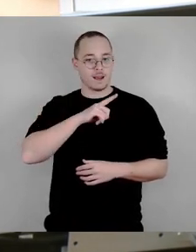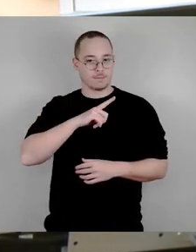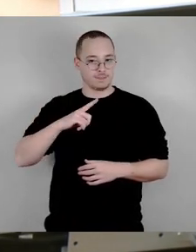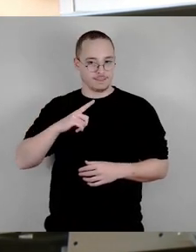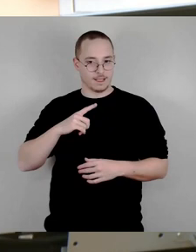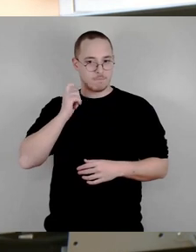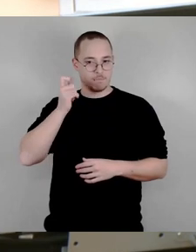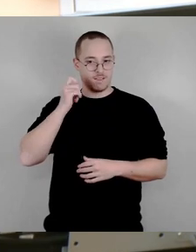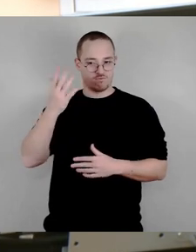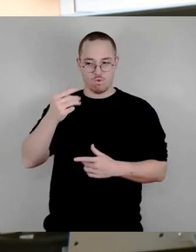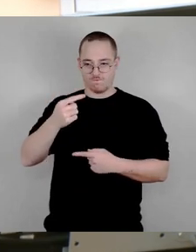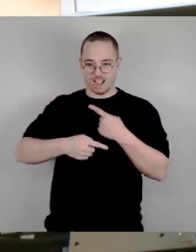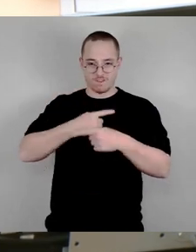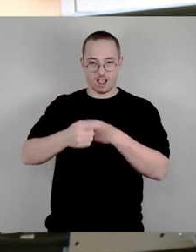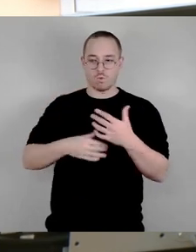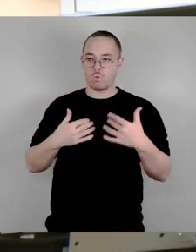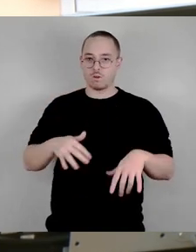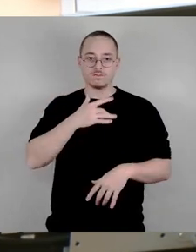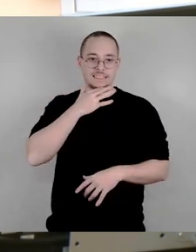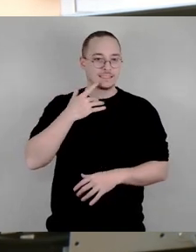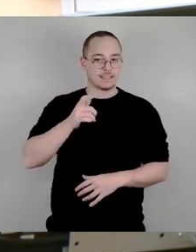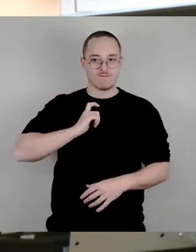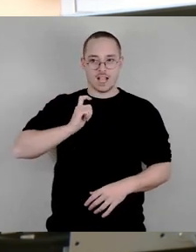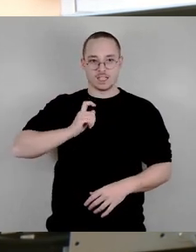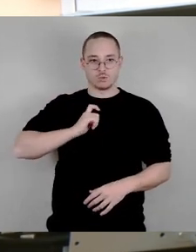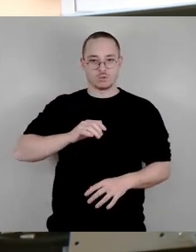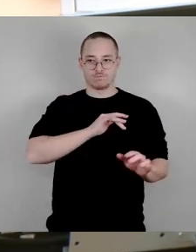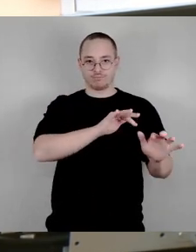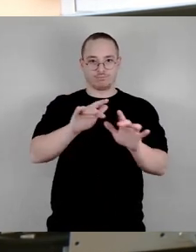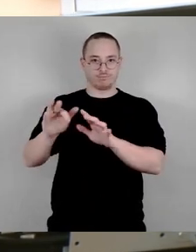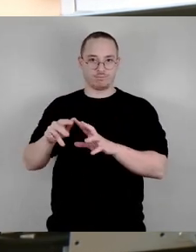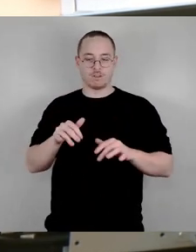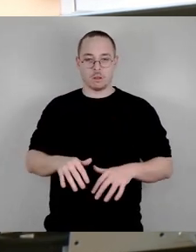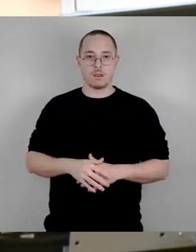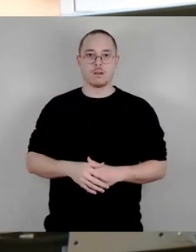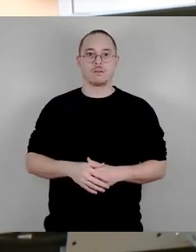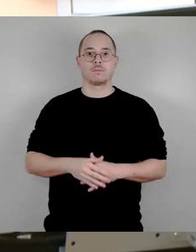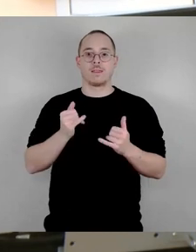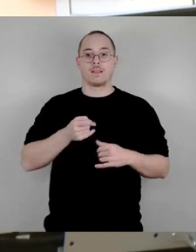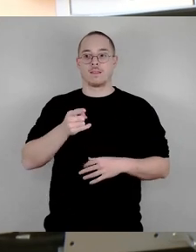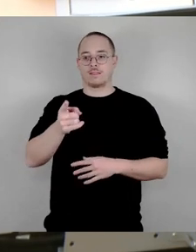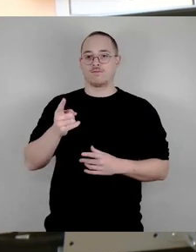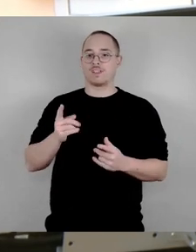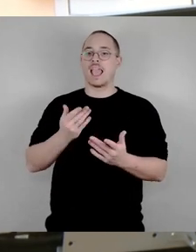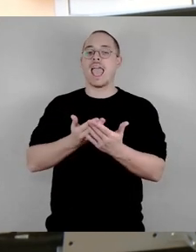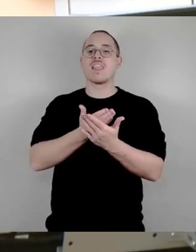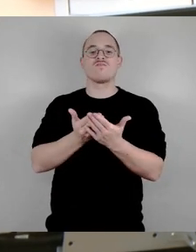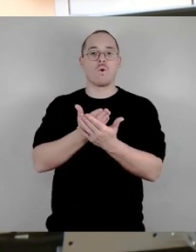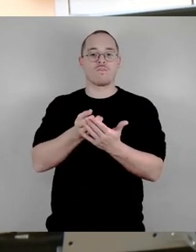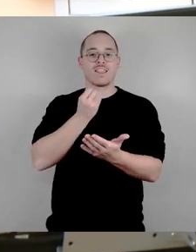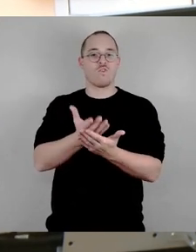Und wenn man auf den Siegerentwurf schaut, dann sieht man, dass